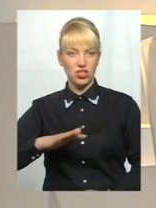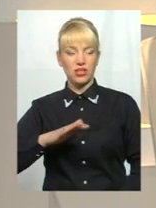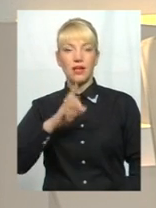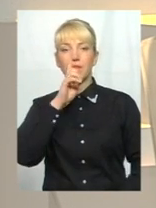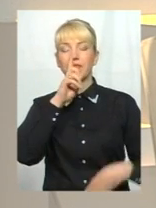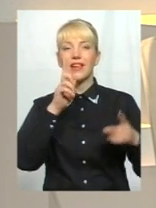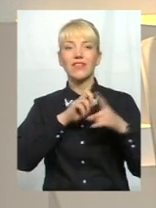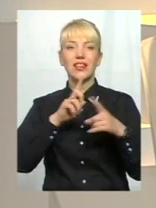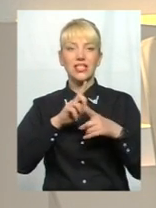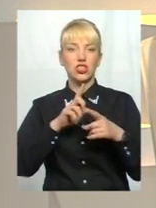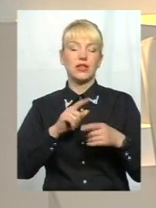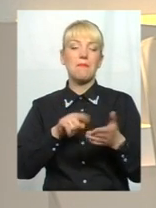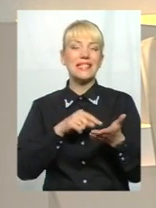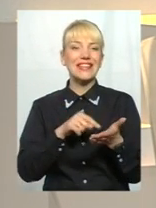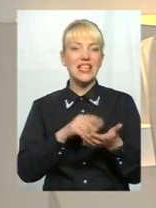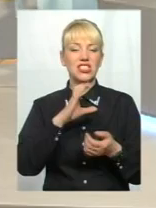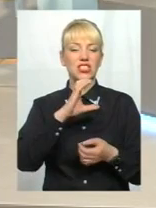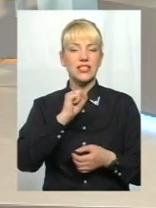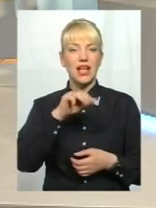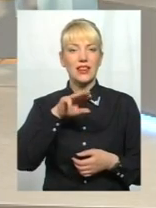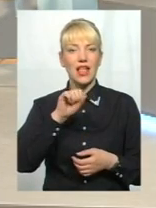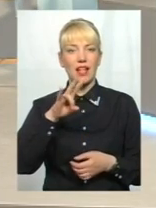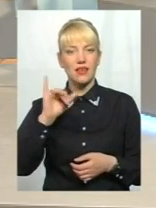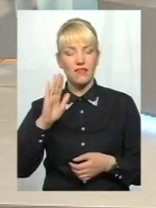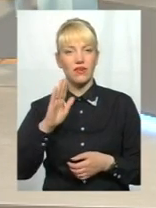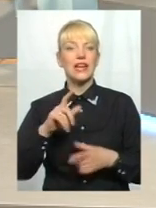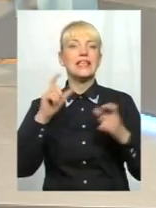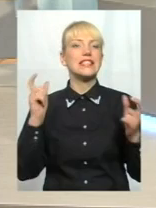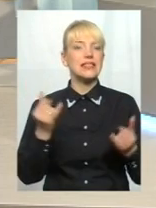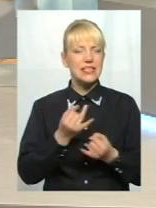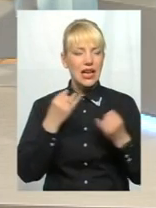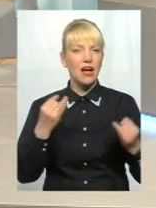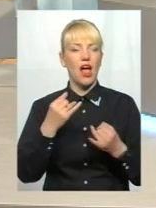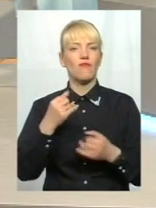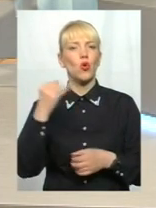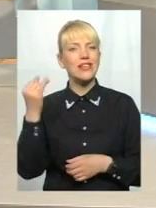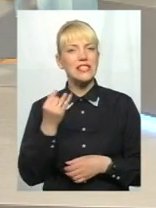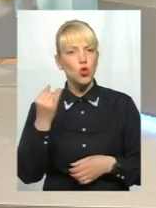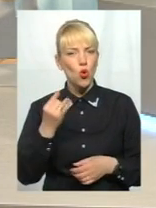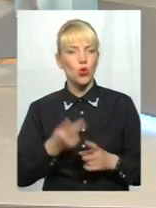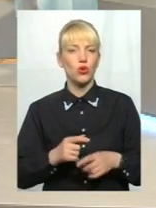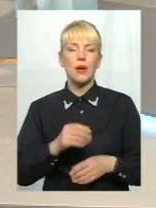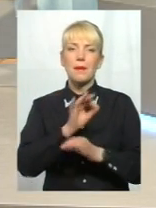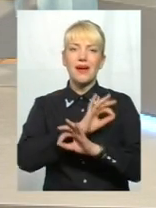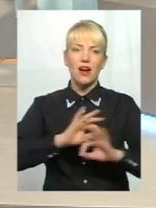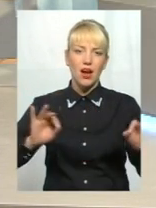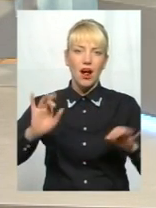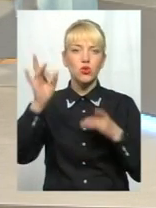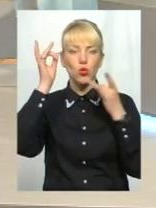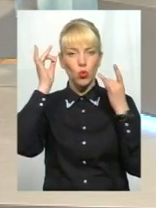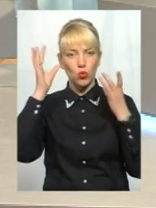містечко сатанів з цікавою історією, з прекрасною культурою,